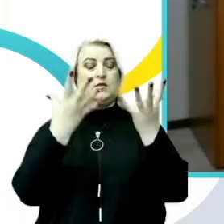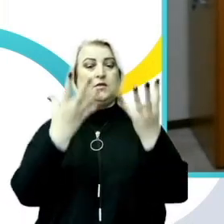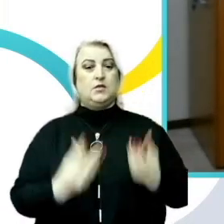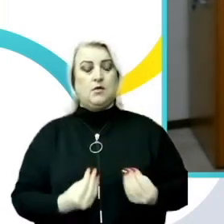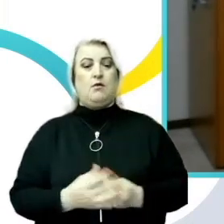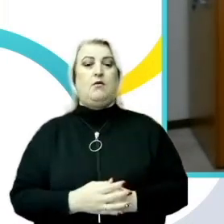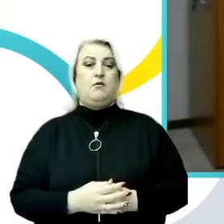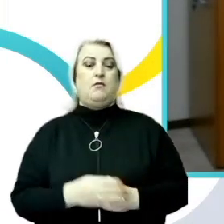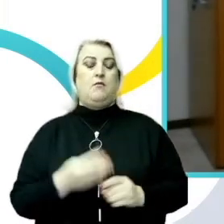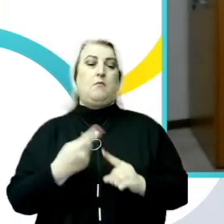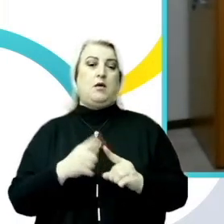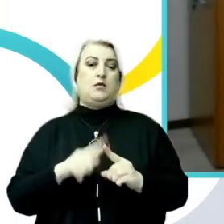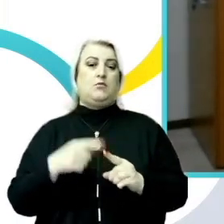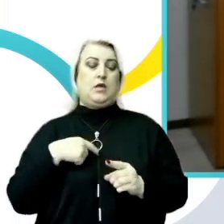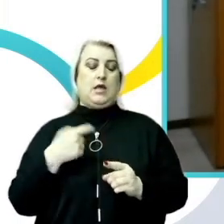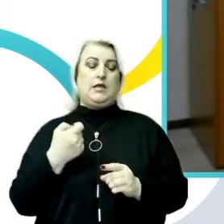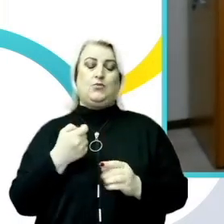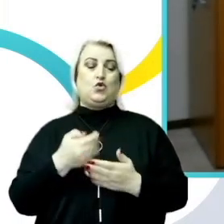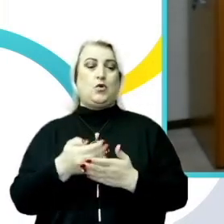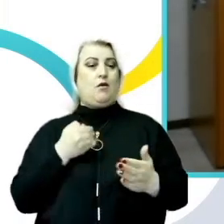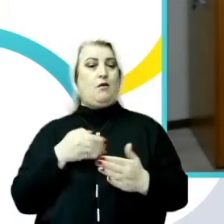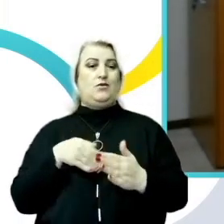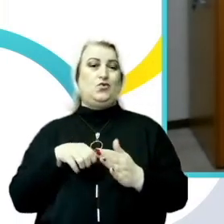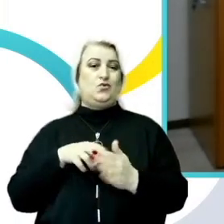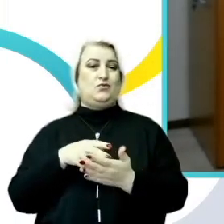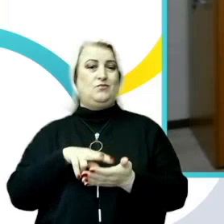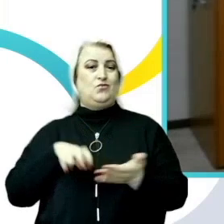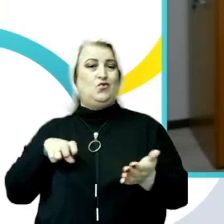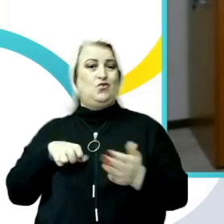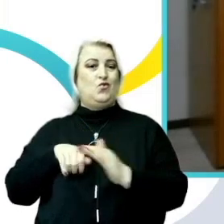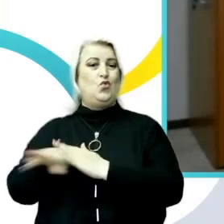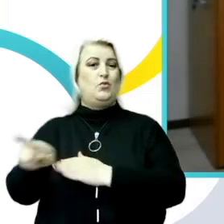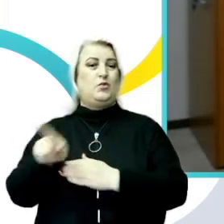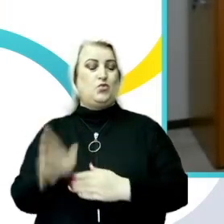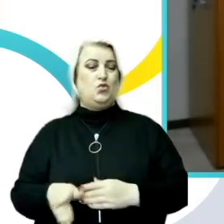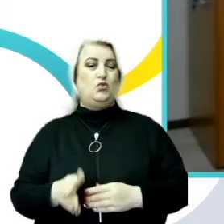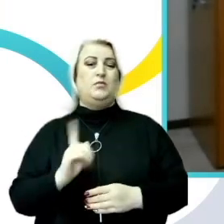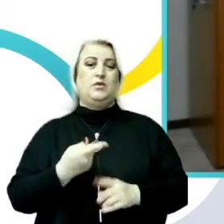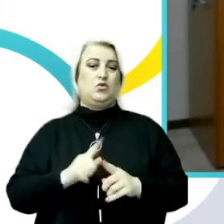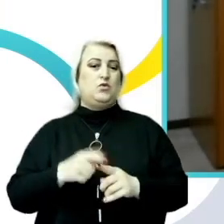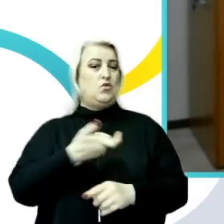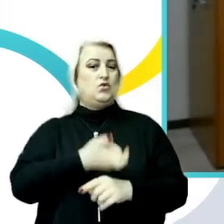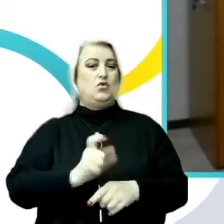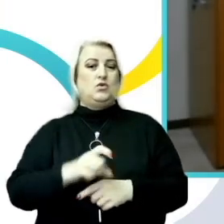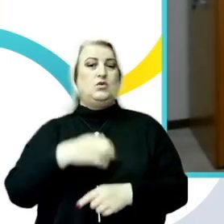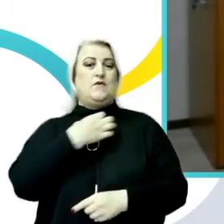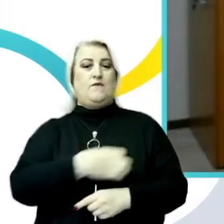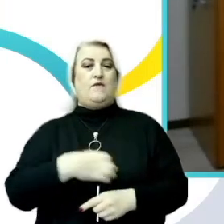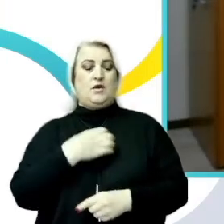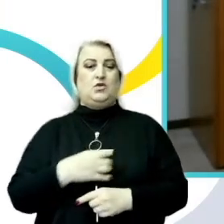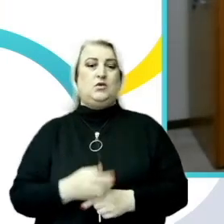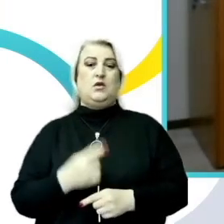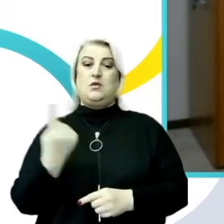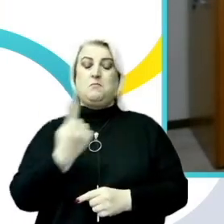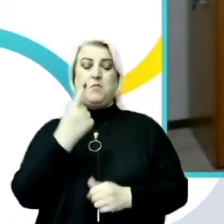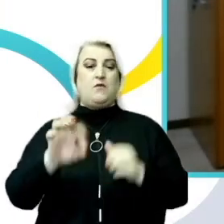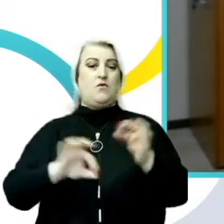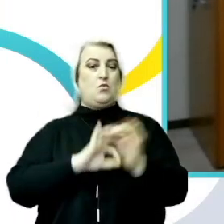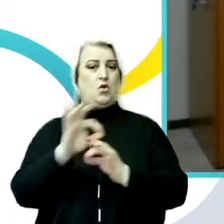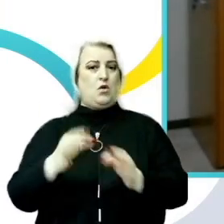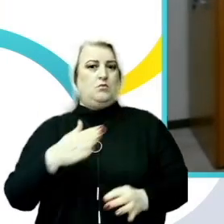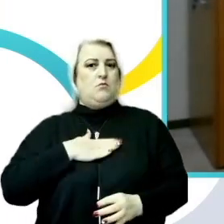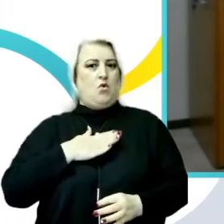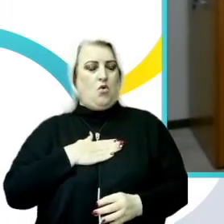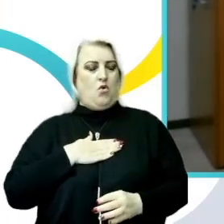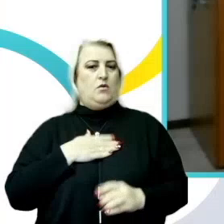o să mă retrag după intervenția mea, pentru că e foarte important pentru mine. Este primul proiect al meu în